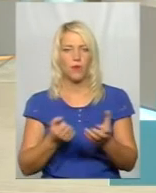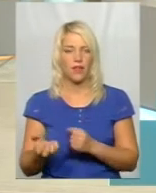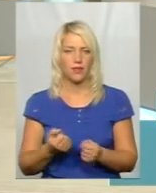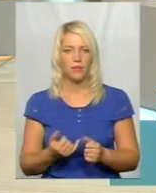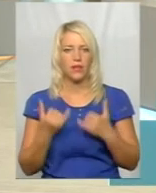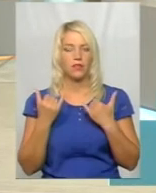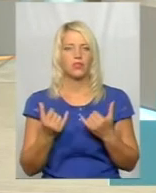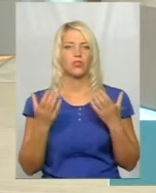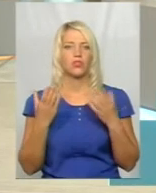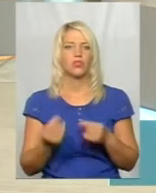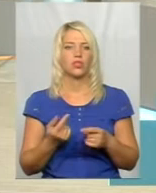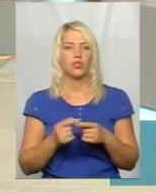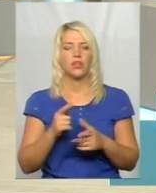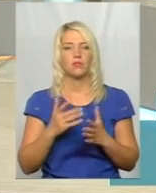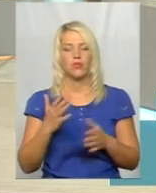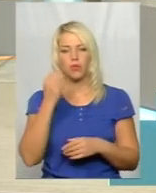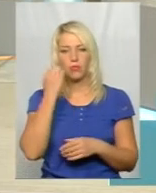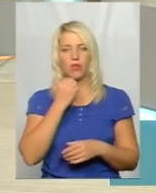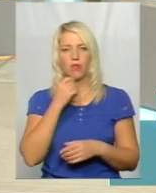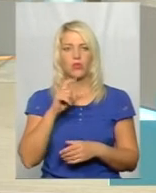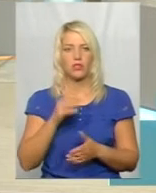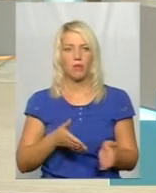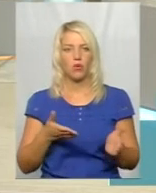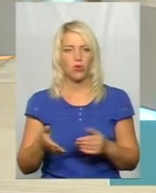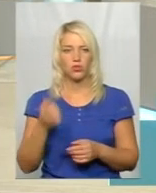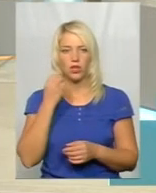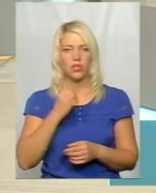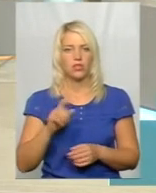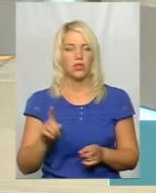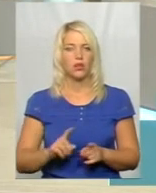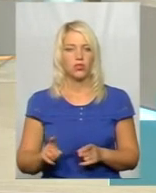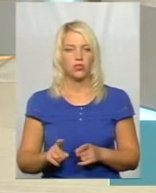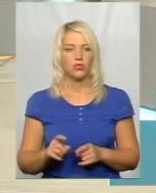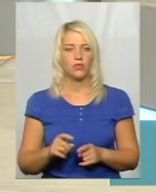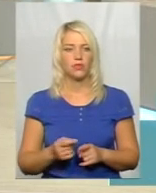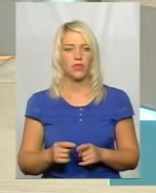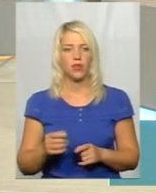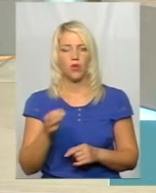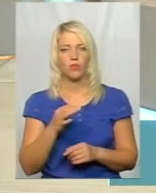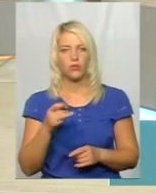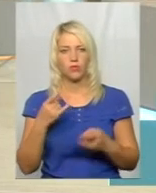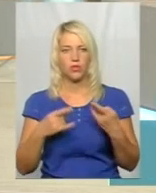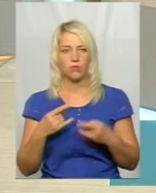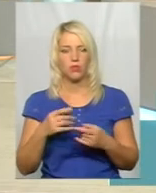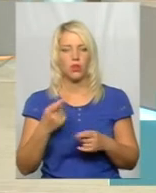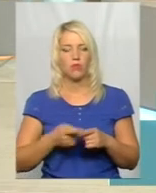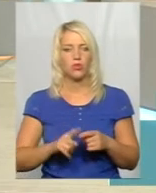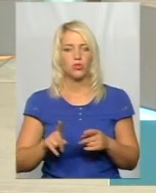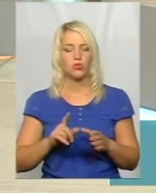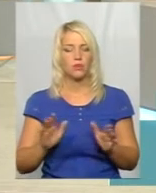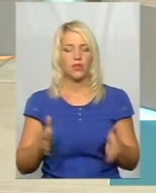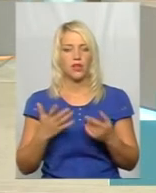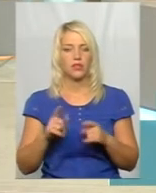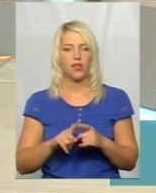подякував за запрошення і дякую сьогодні обласному телебаченню за те, що підняли таку